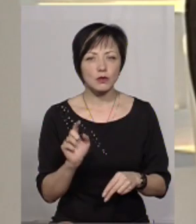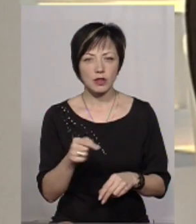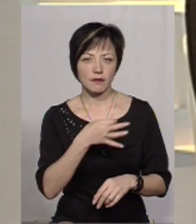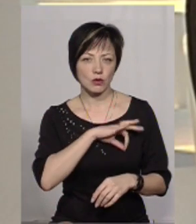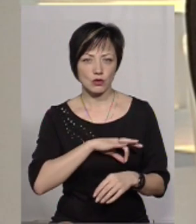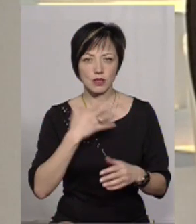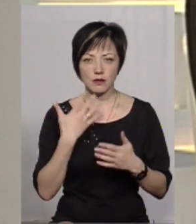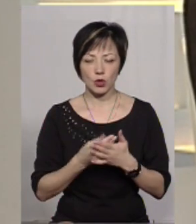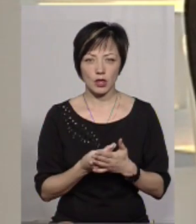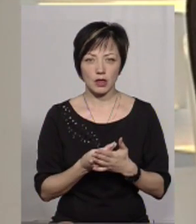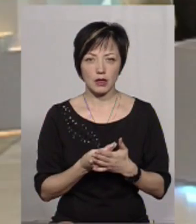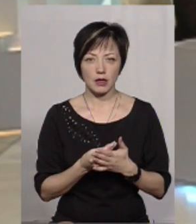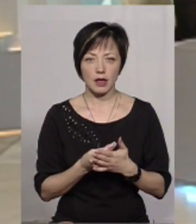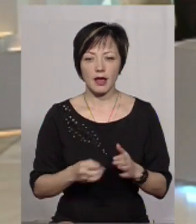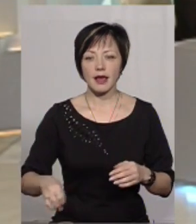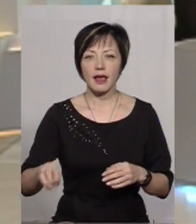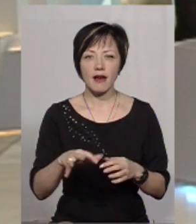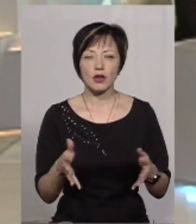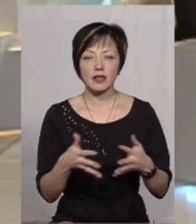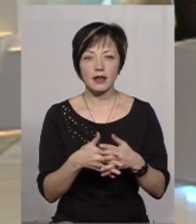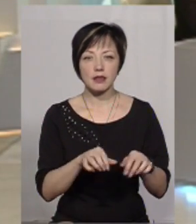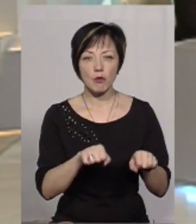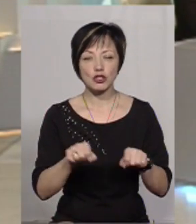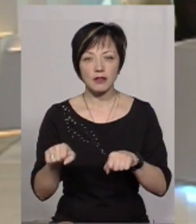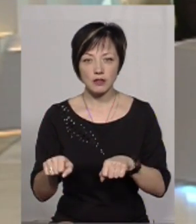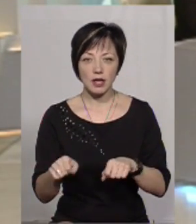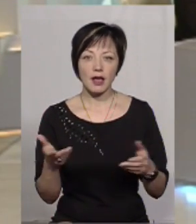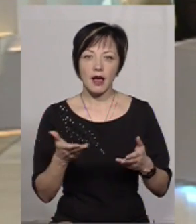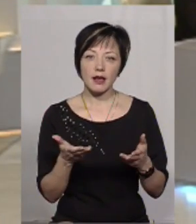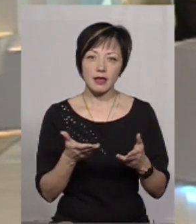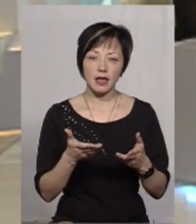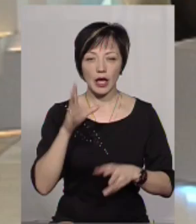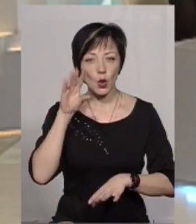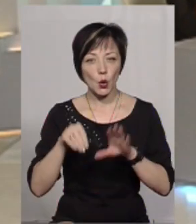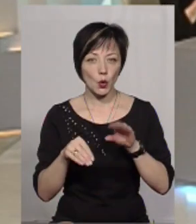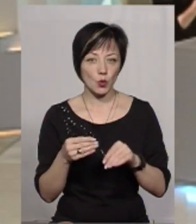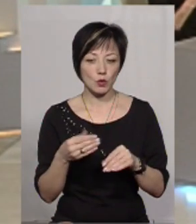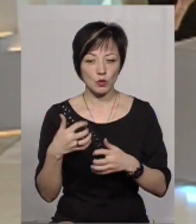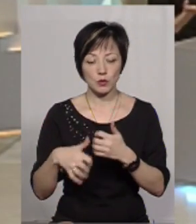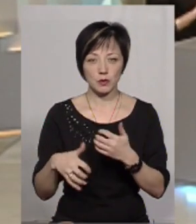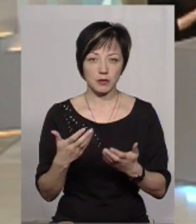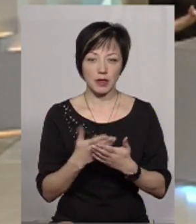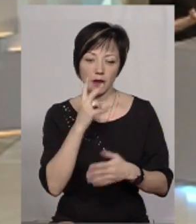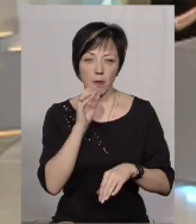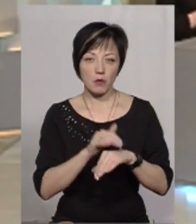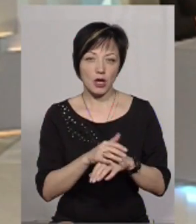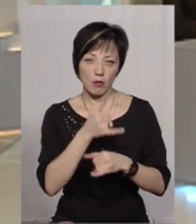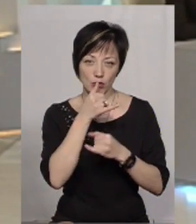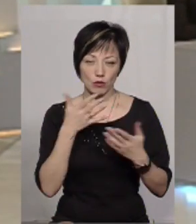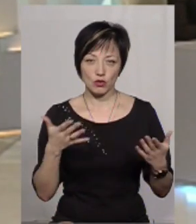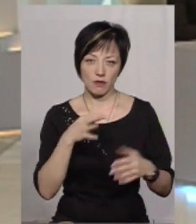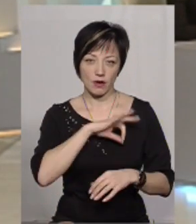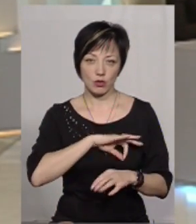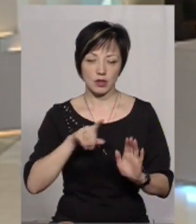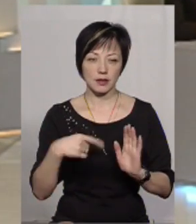використовують свої євроінтеграційні можливості, а які з них ігнорують? От вони є, а ті або не помічають, або не можуть